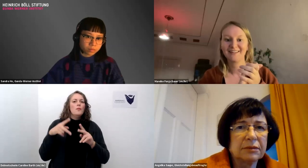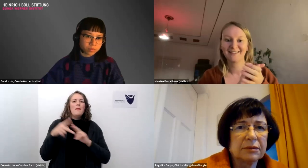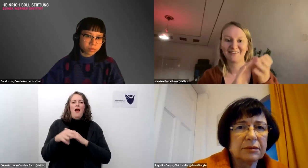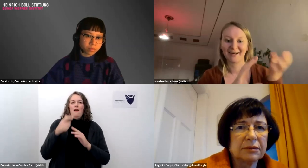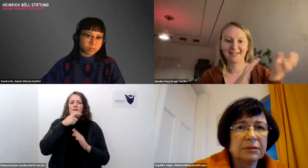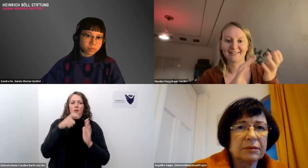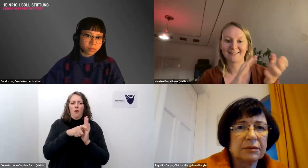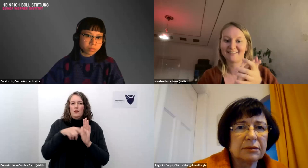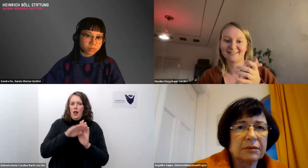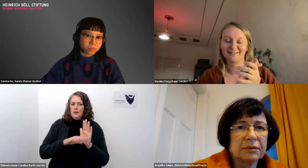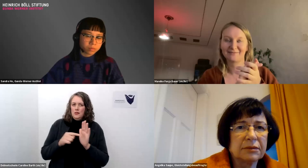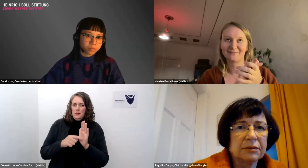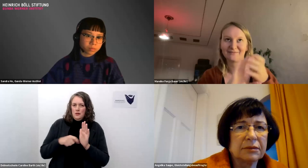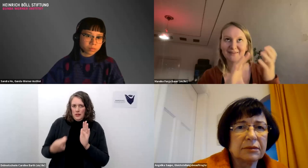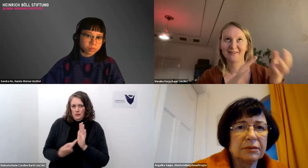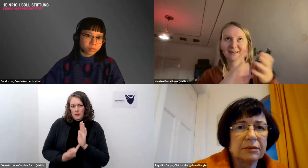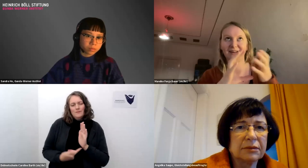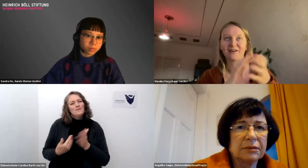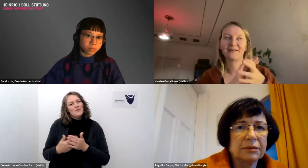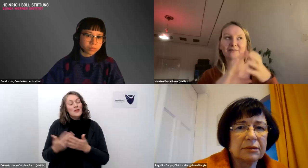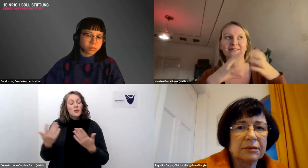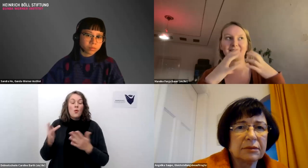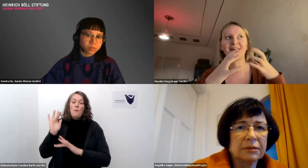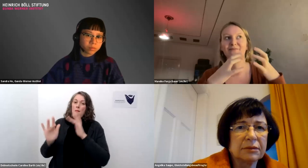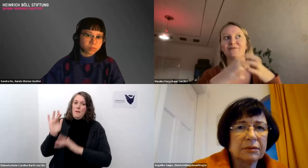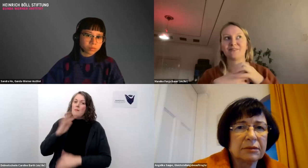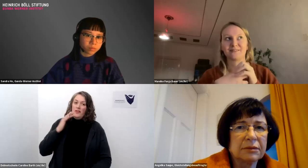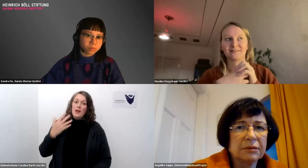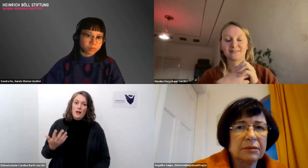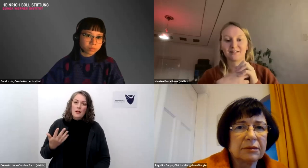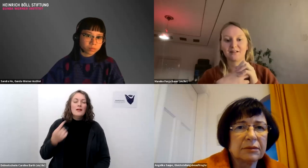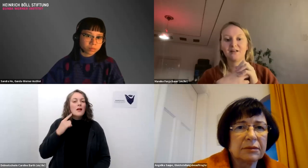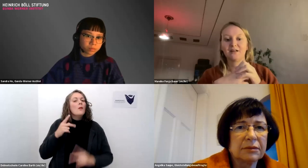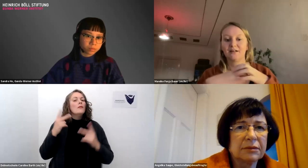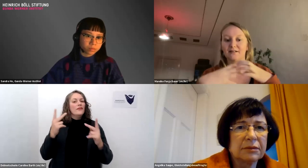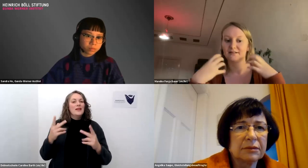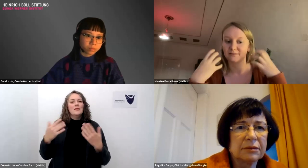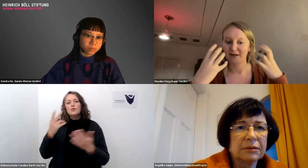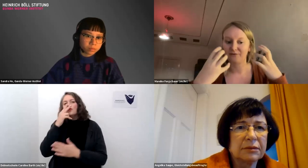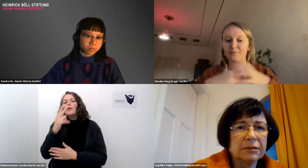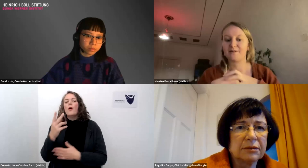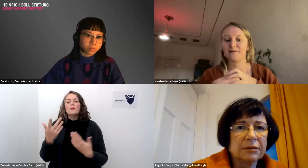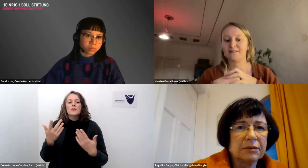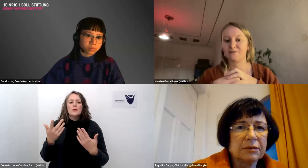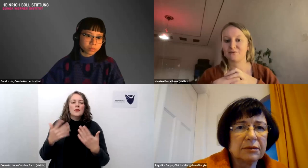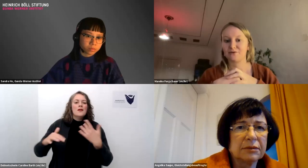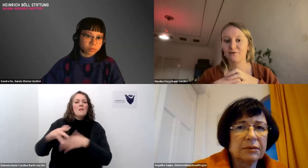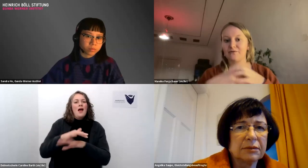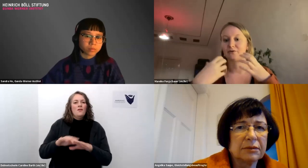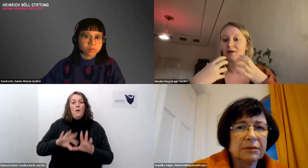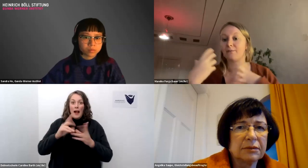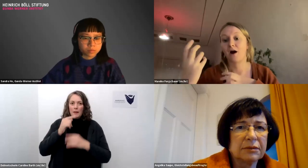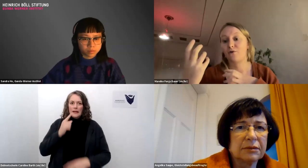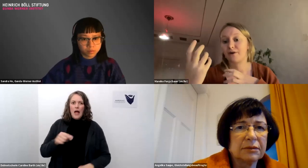und gleichzeitig genau ich glaube dass das halt immer wichtig ist dann plattform nicht per sie zu